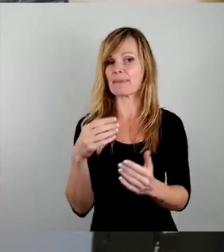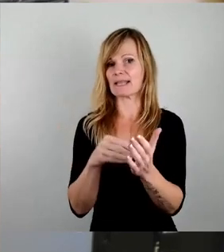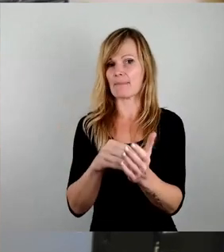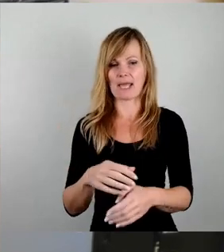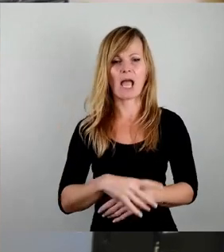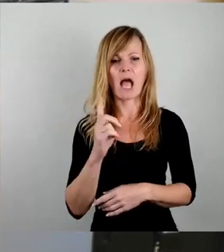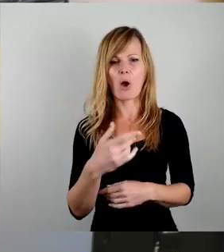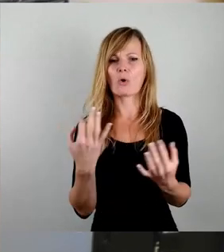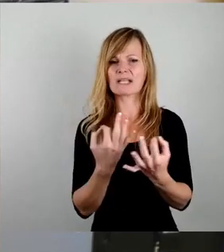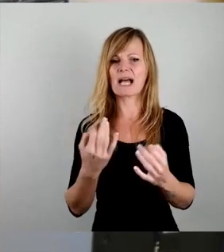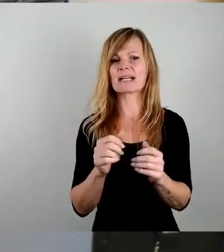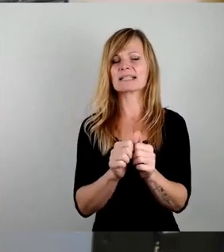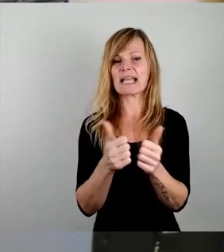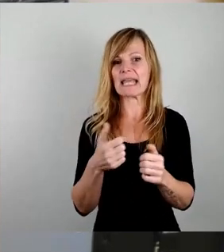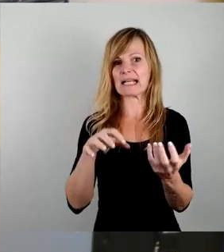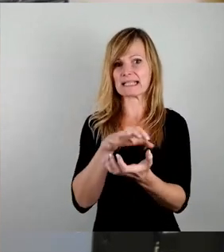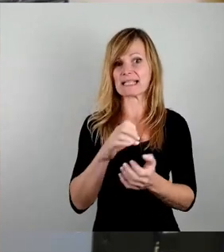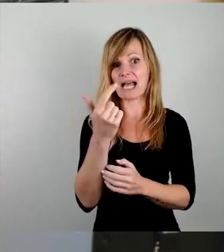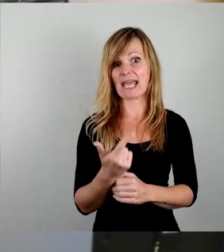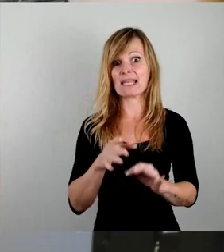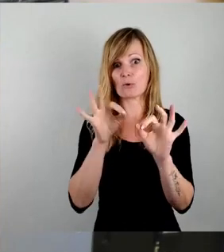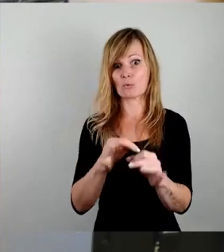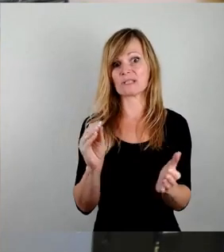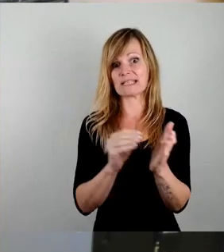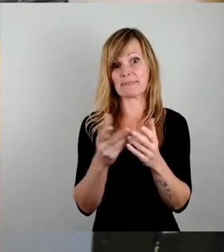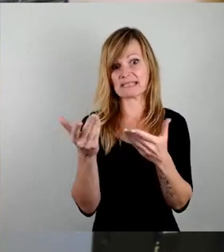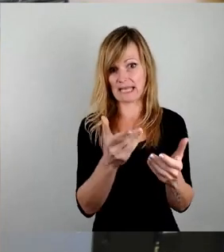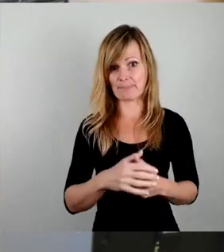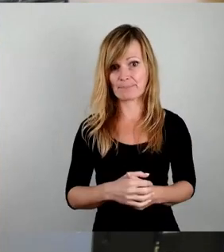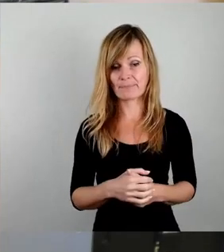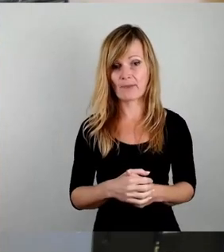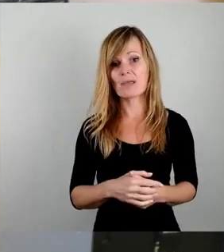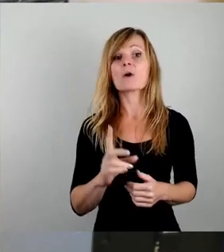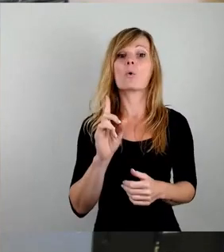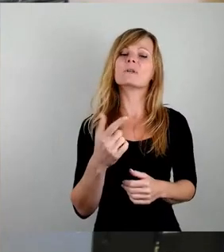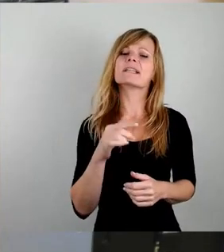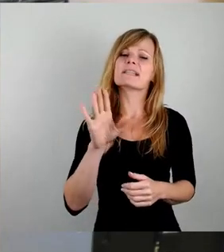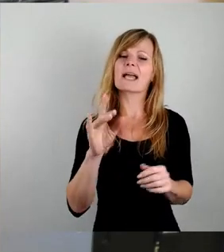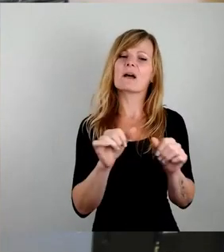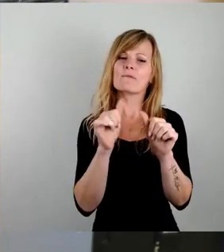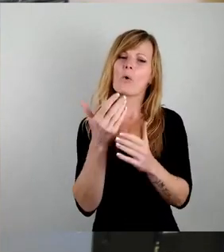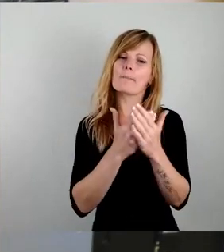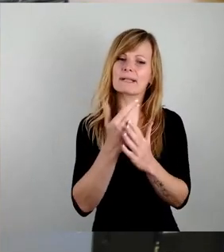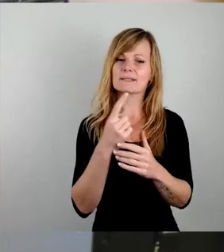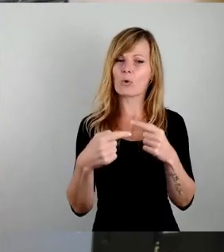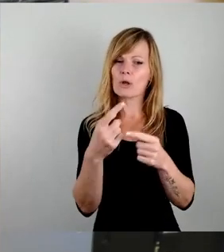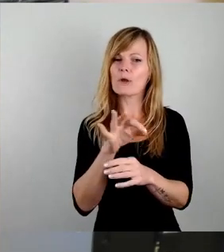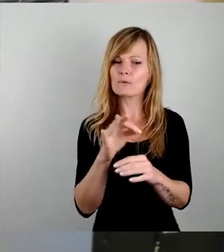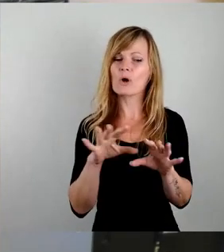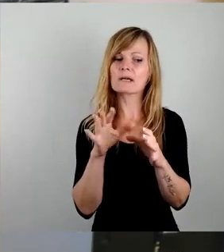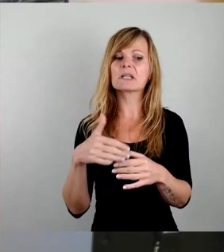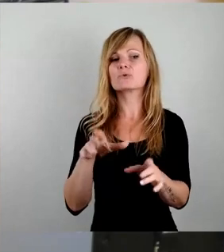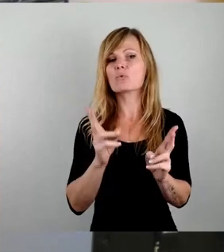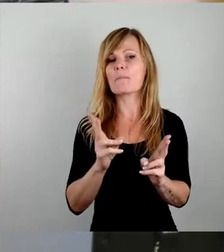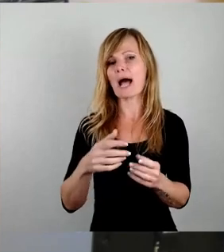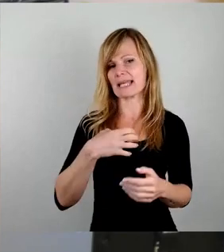kann der Oberbürger sicher einige gute Tipps geben. Und ich finde, in seiner Vorbildrolle für den gemeinen Dresdner sollten